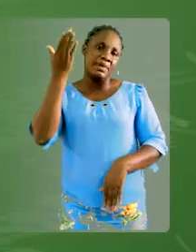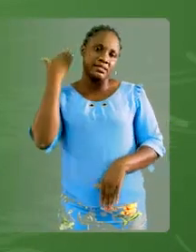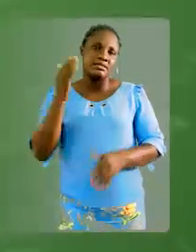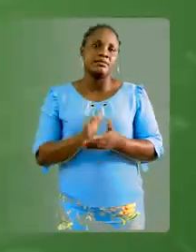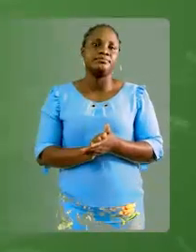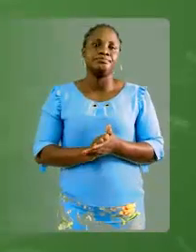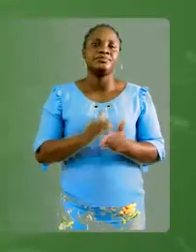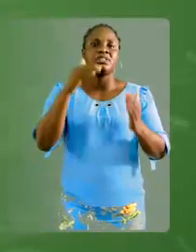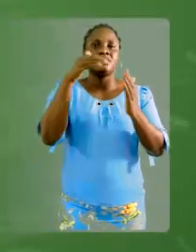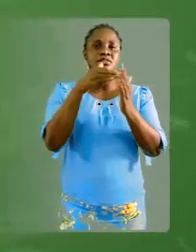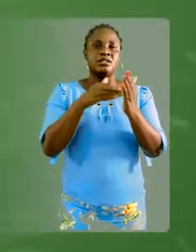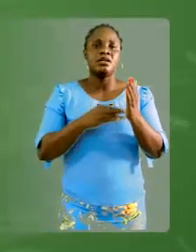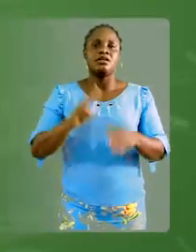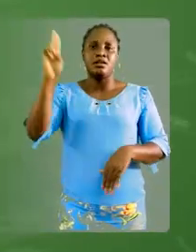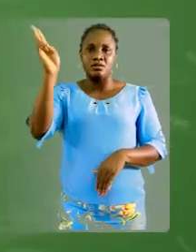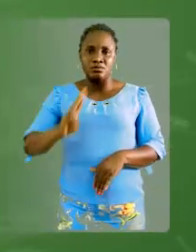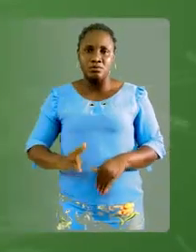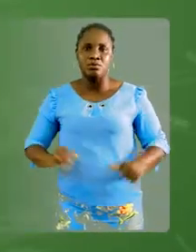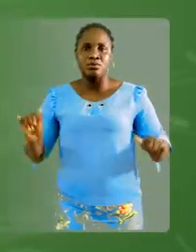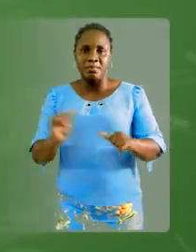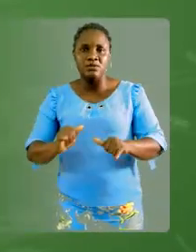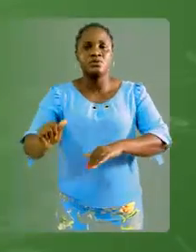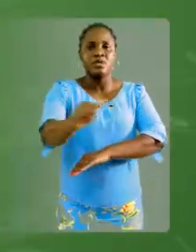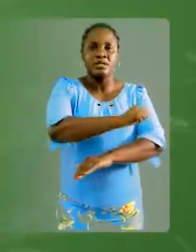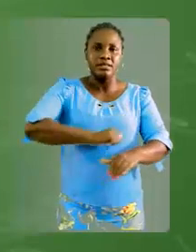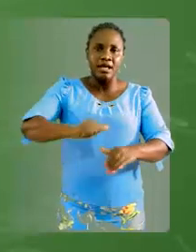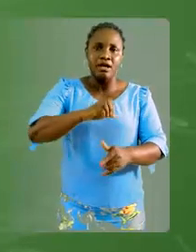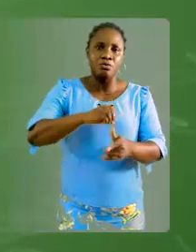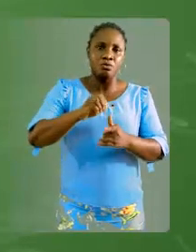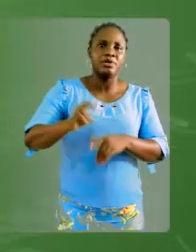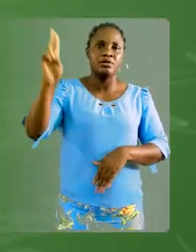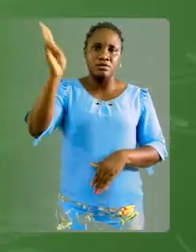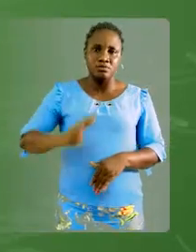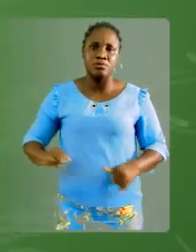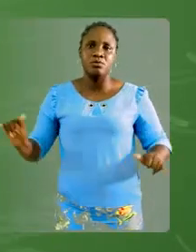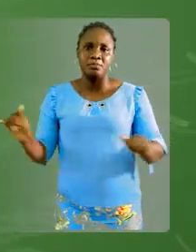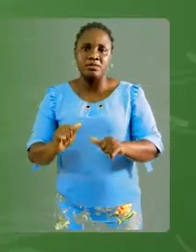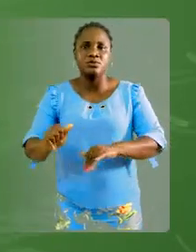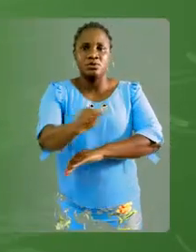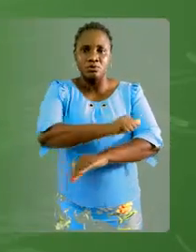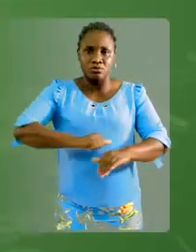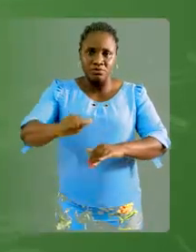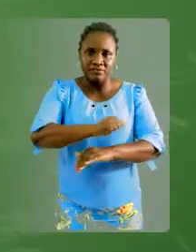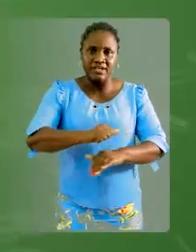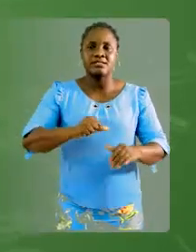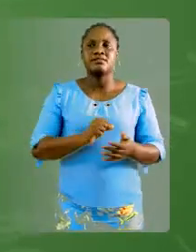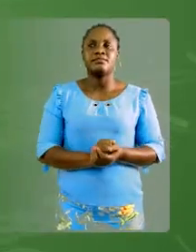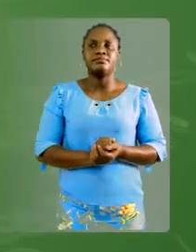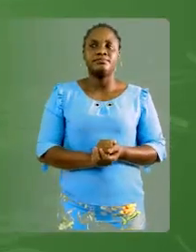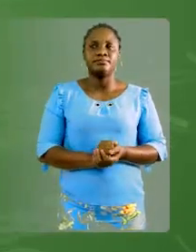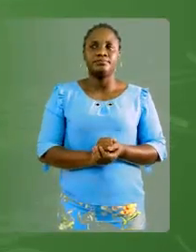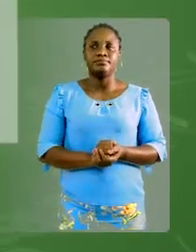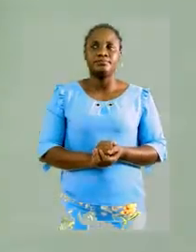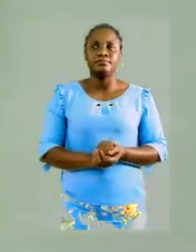Qui va me citer les unités de mesure d'air ou les unités de mesure de surface que nous avons déjà vu ? Oui,